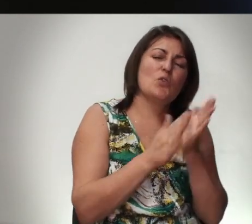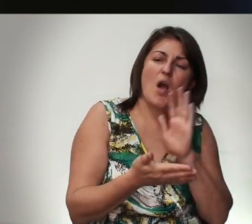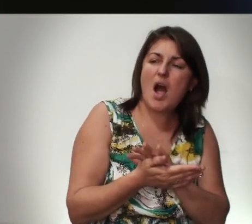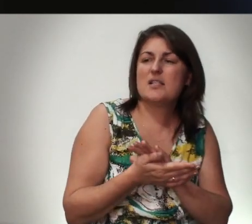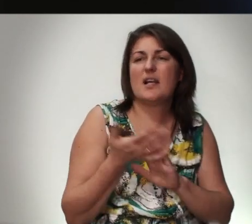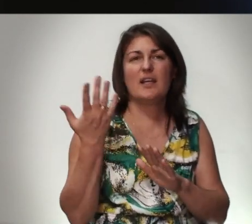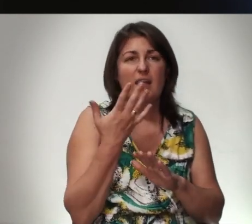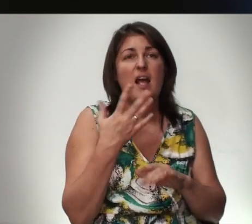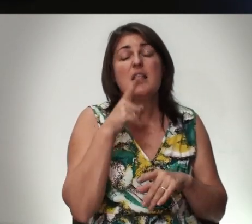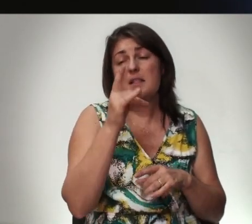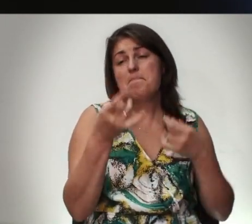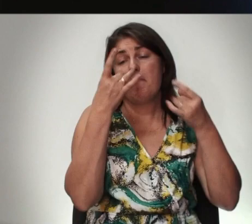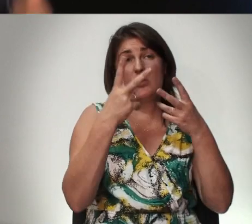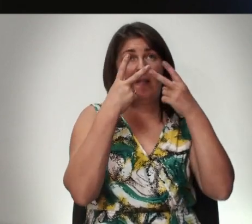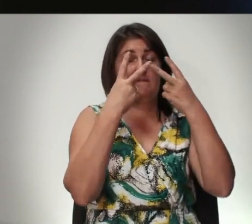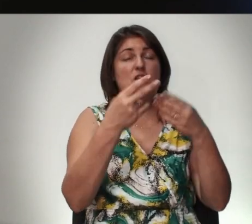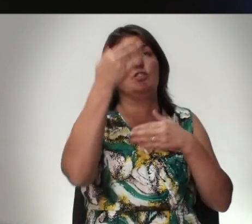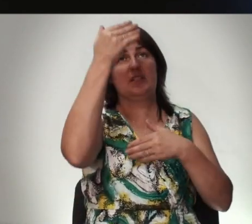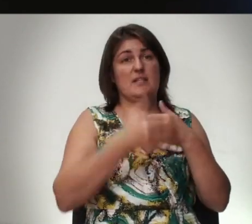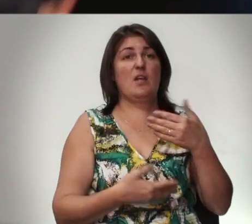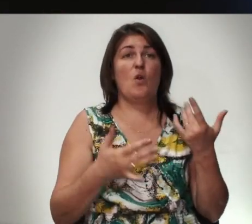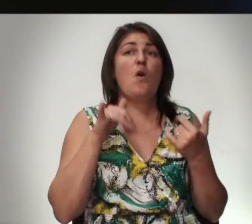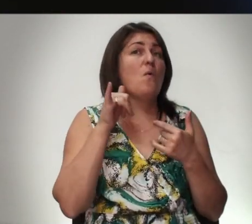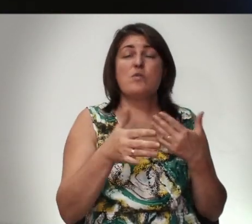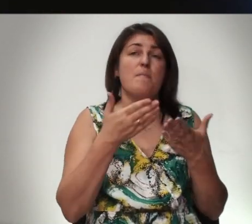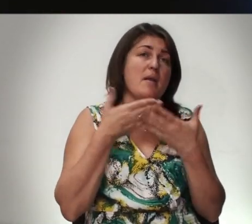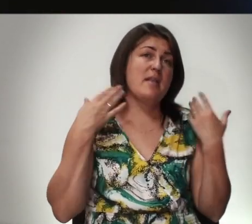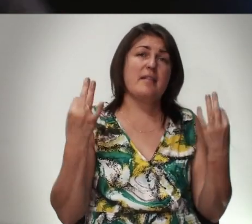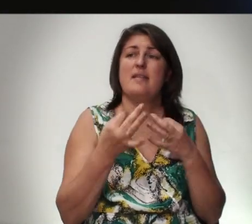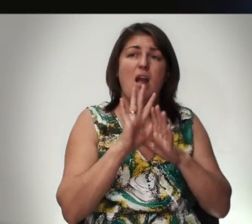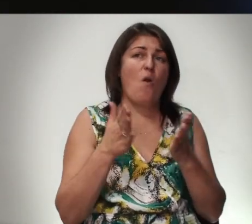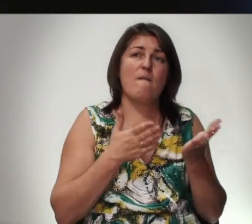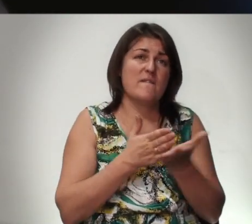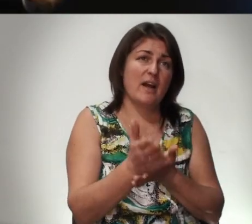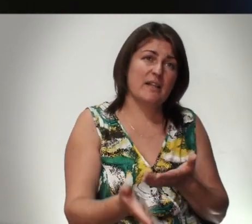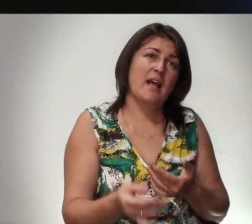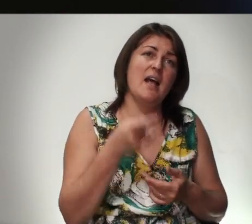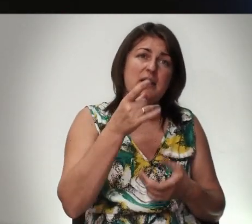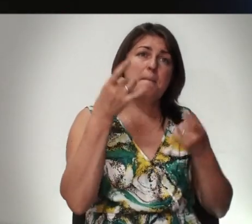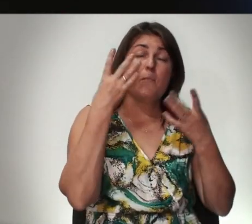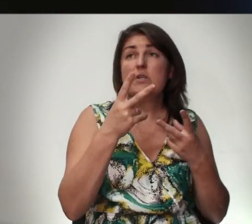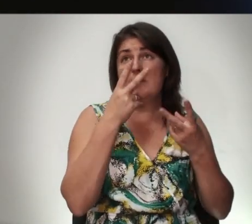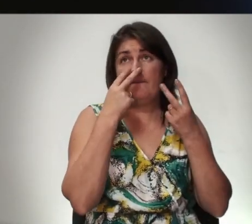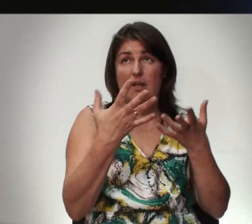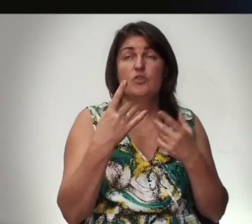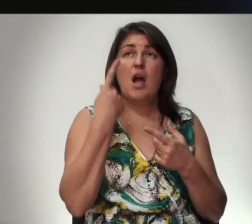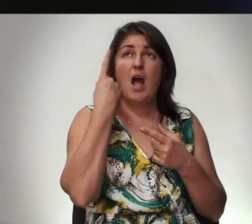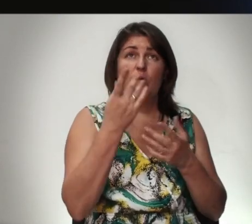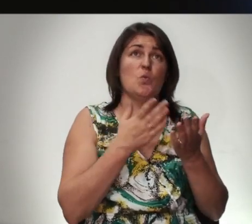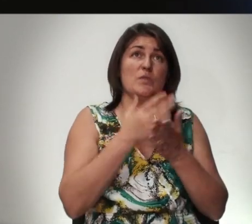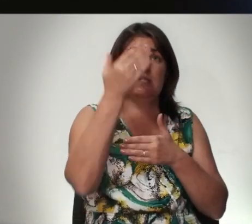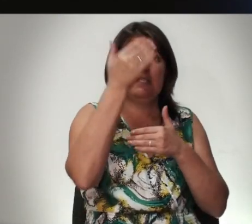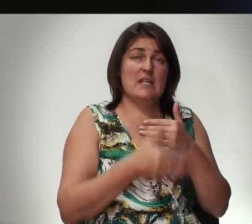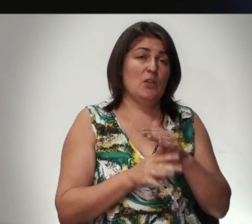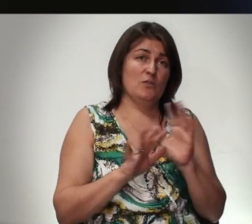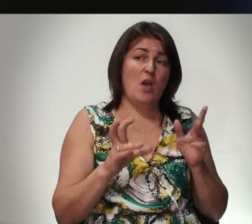твоих обстоятельствах Ты просто видишь стену У тебя нет Никакого выхода Ты просто видишь Одну стену